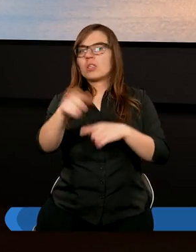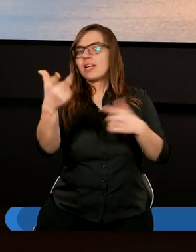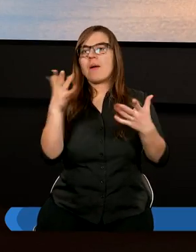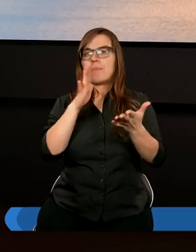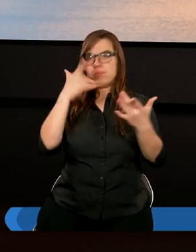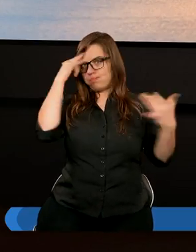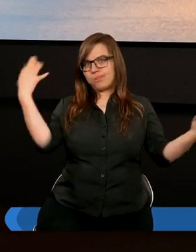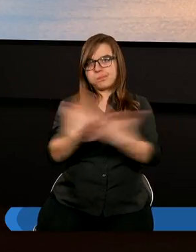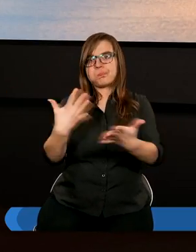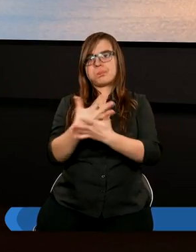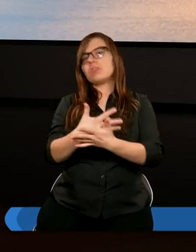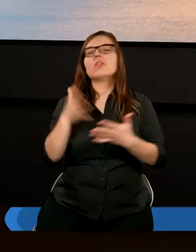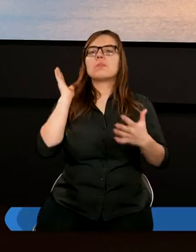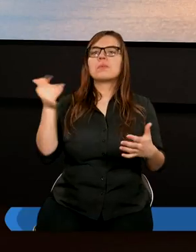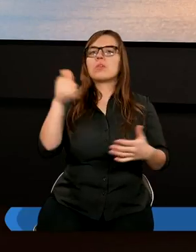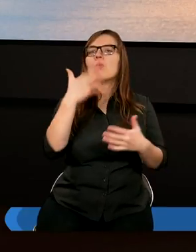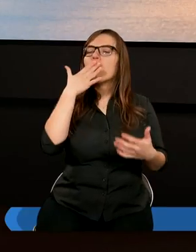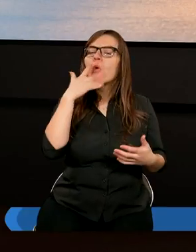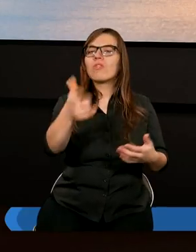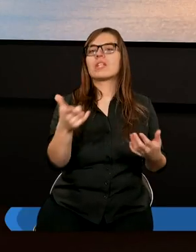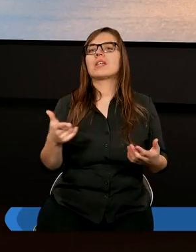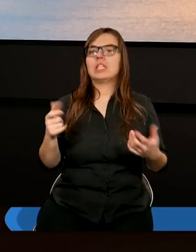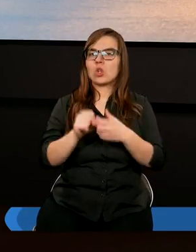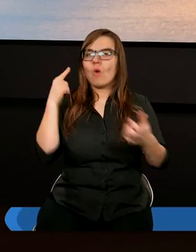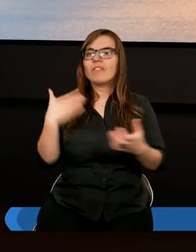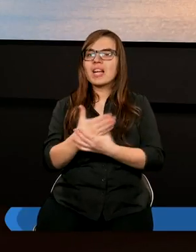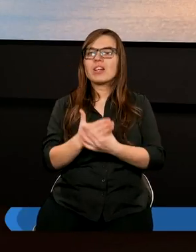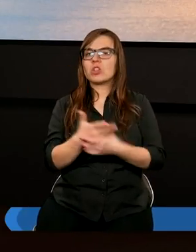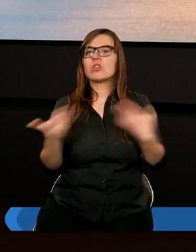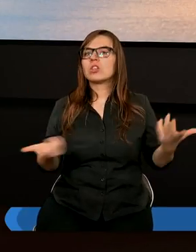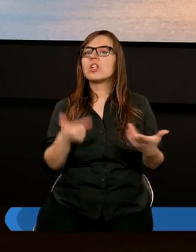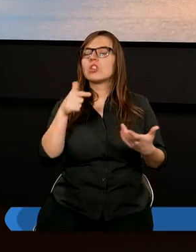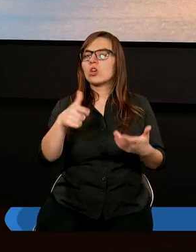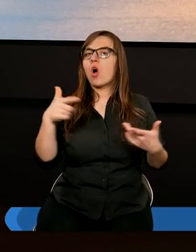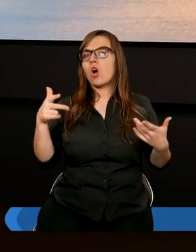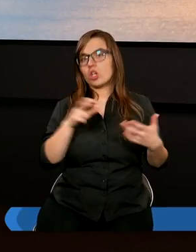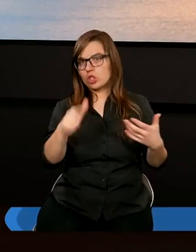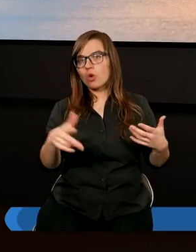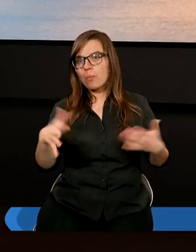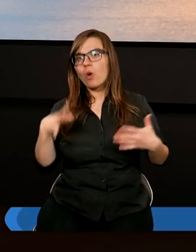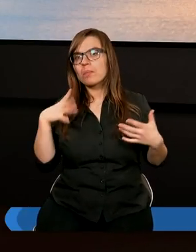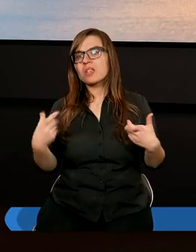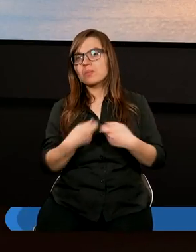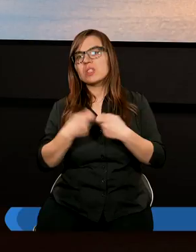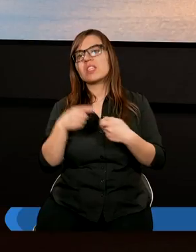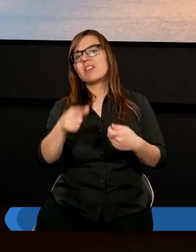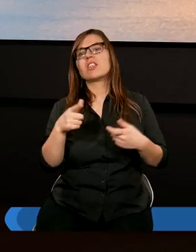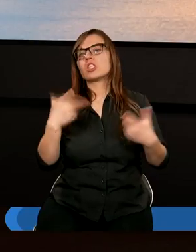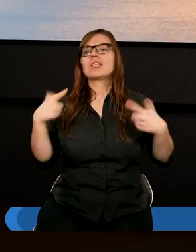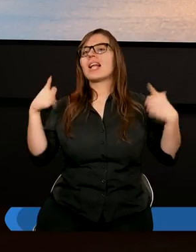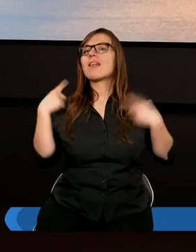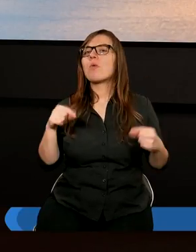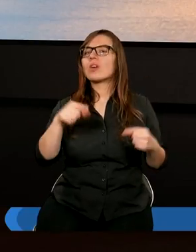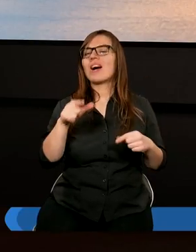spodziewacie, do wierzących mówi. Co może być przeszkodą, że możemy się nie